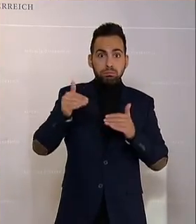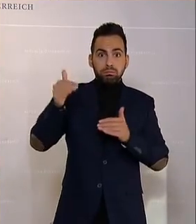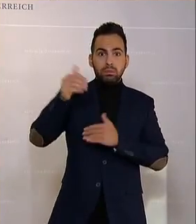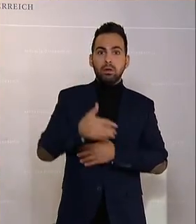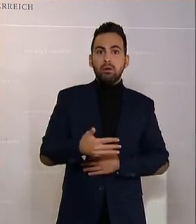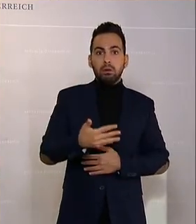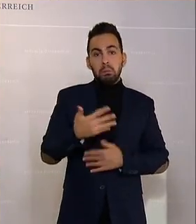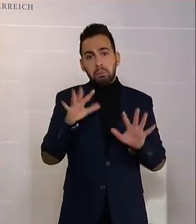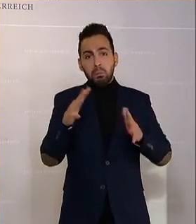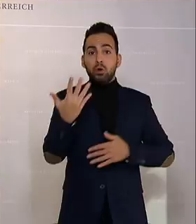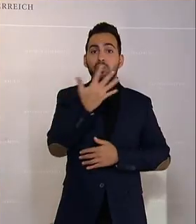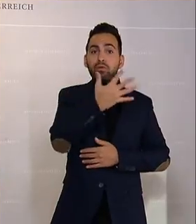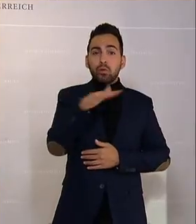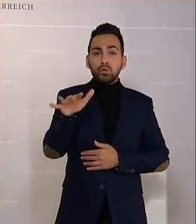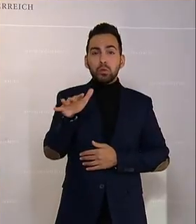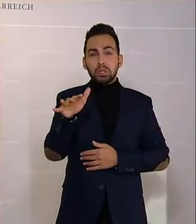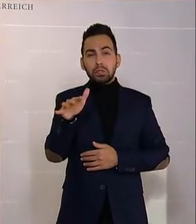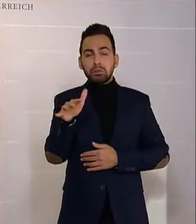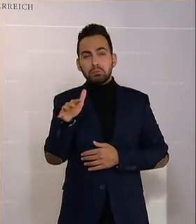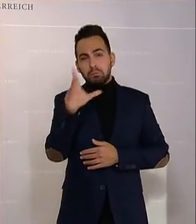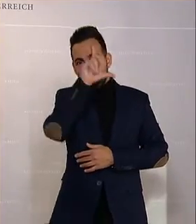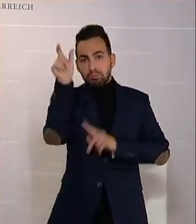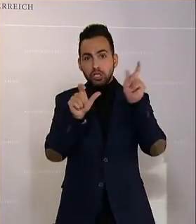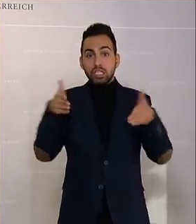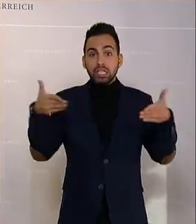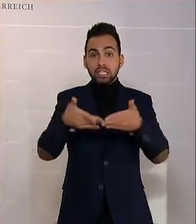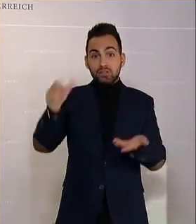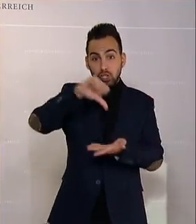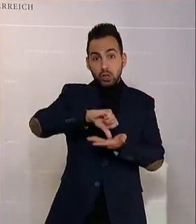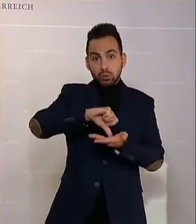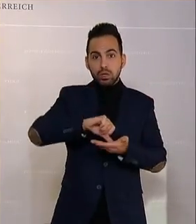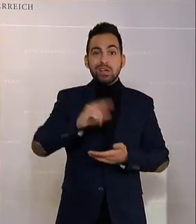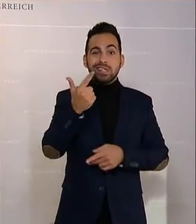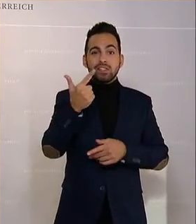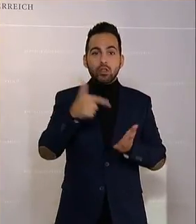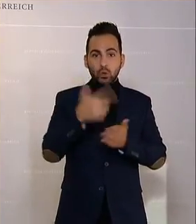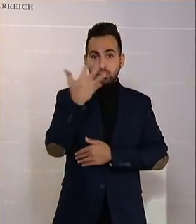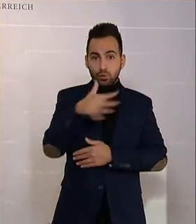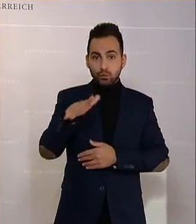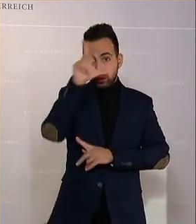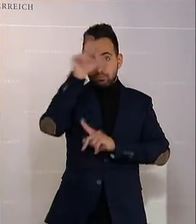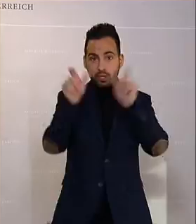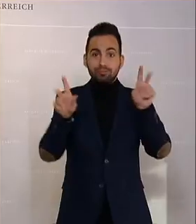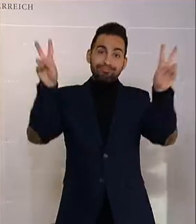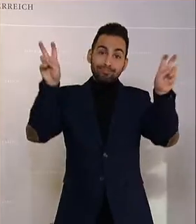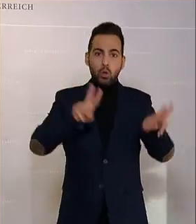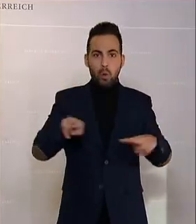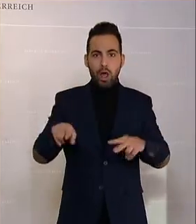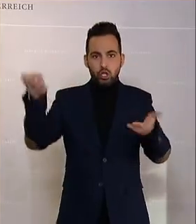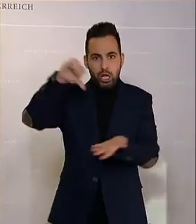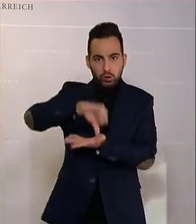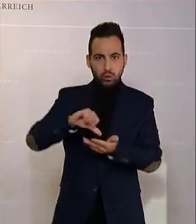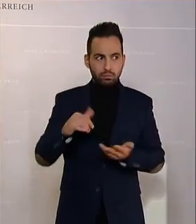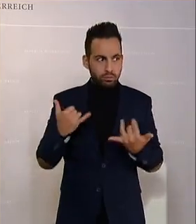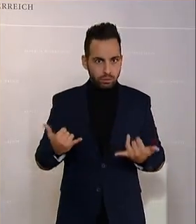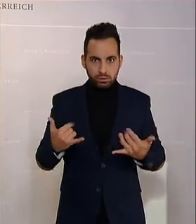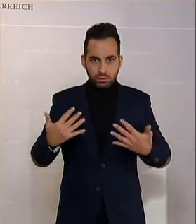gut 500 Menschen auf der Intensivstation und ungefähr 2.500 Menschen auf der Normalstation. Jetzt gilt es, rasch zu handeln, um tatsächlich